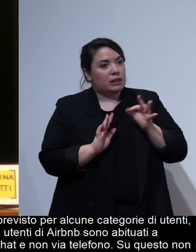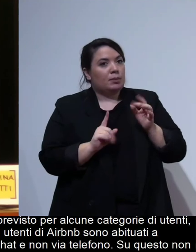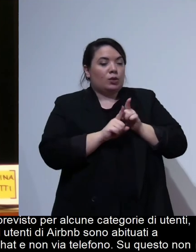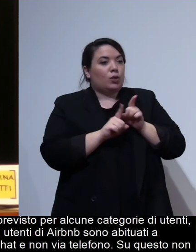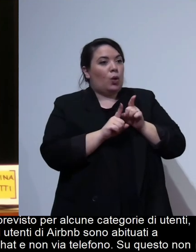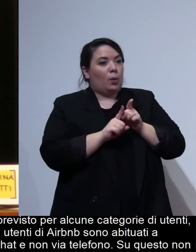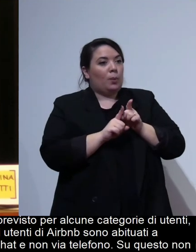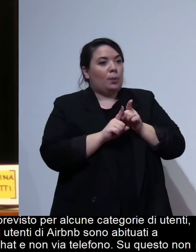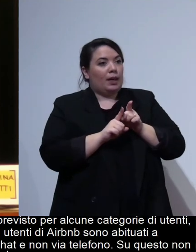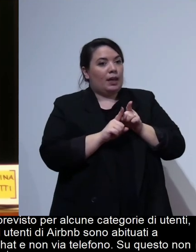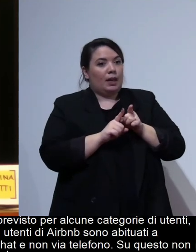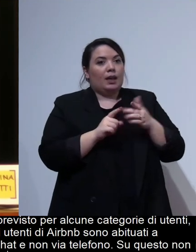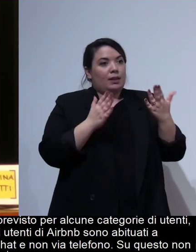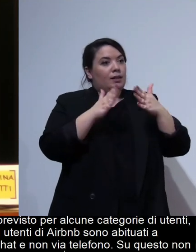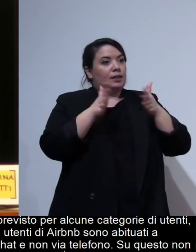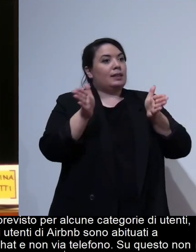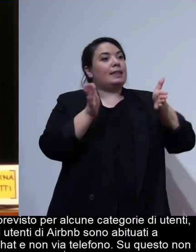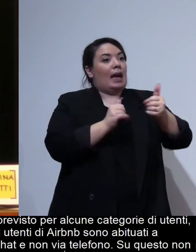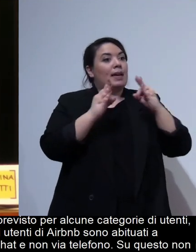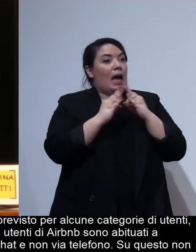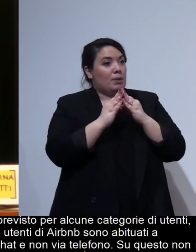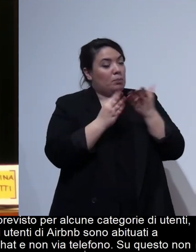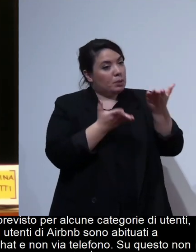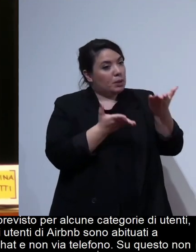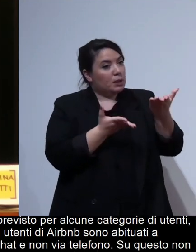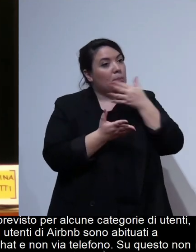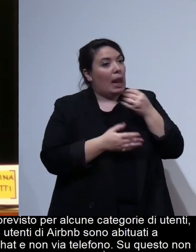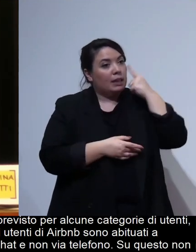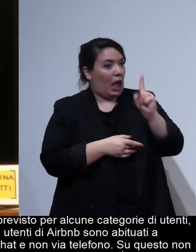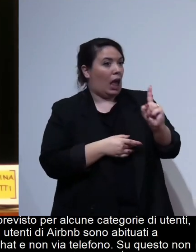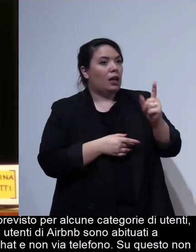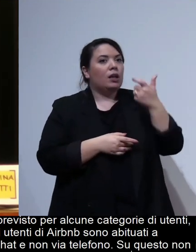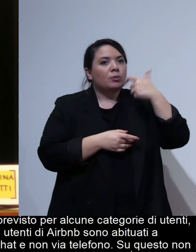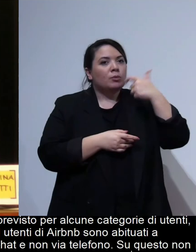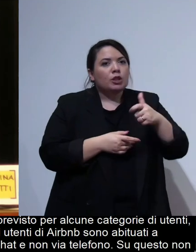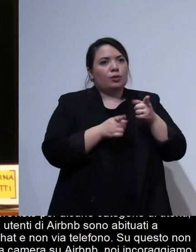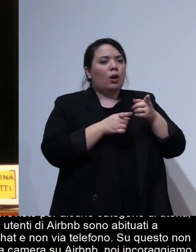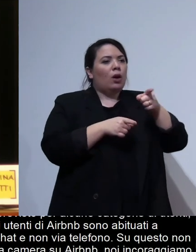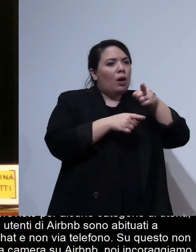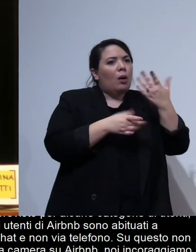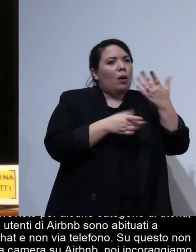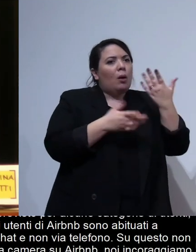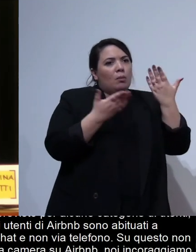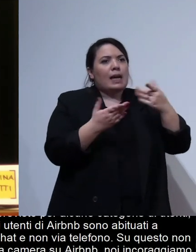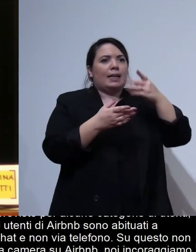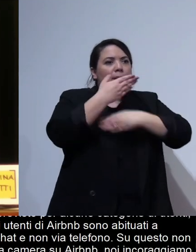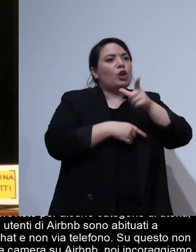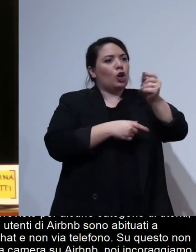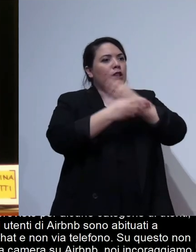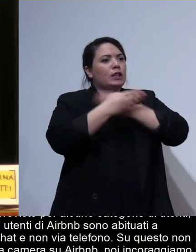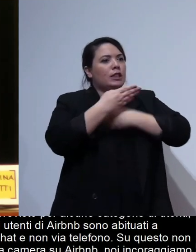una camera su Airbnb noi incoraggiamo sempre più persone che abbiano qualche disabilità ad aprire le loro case perché